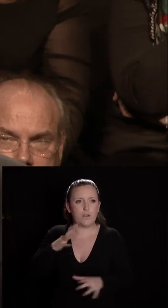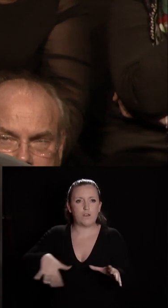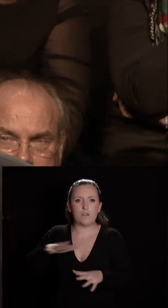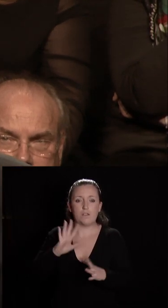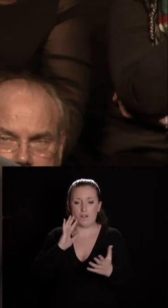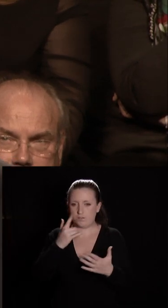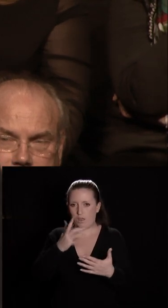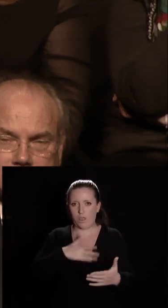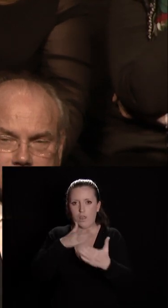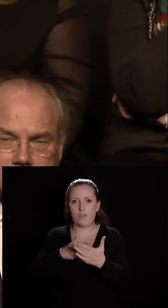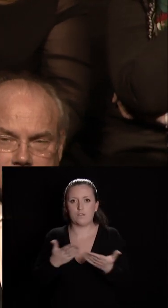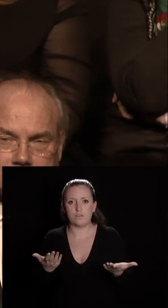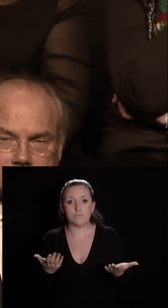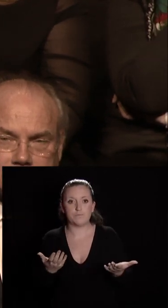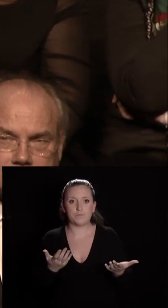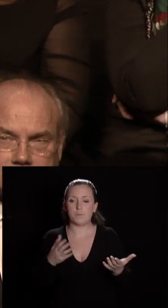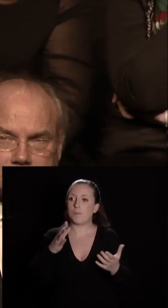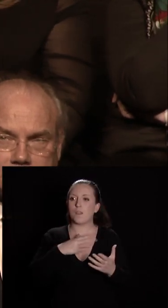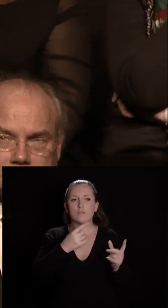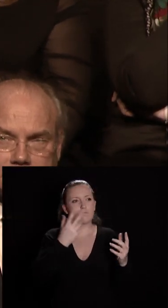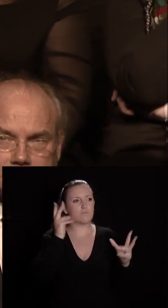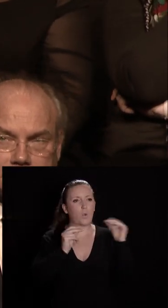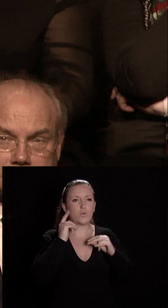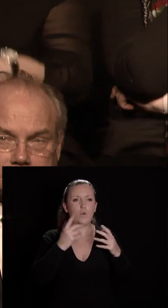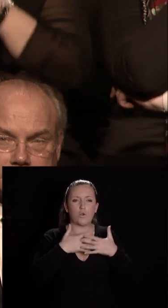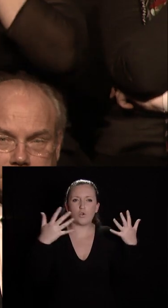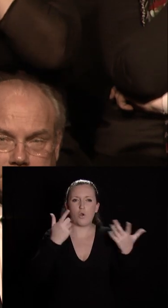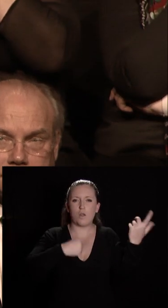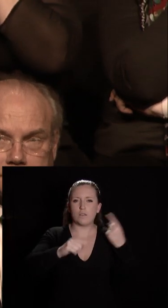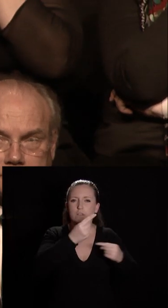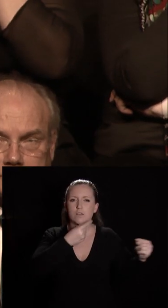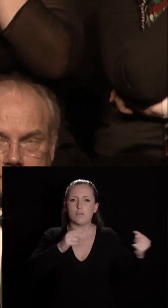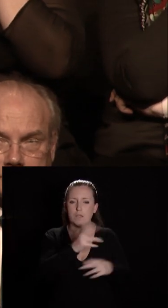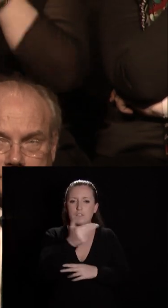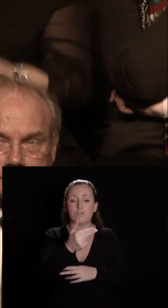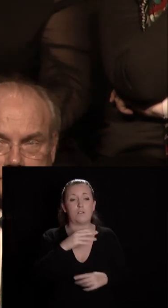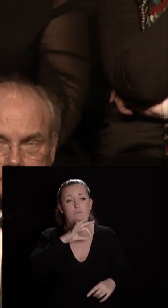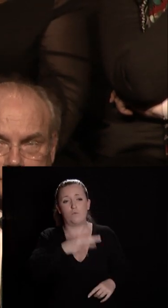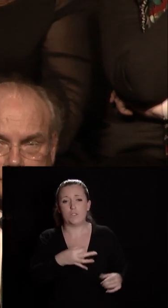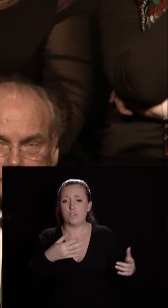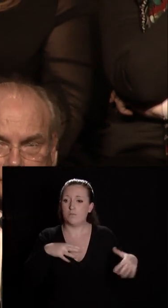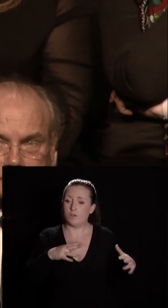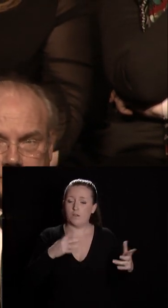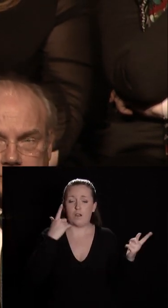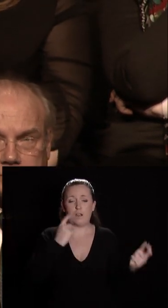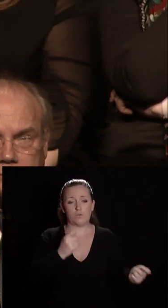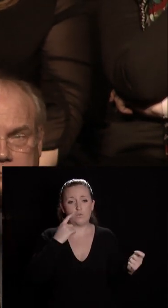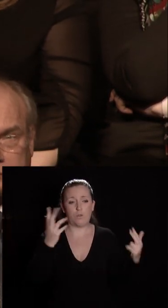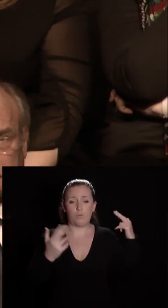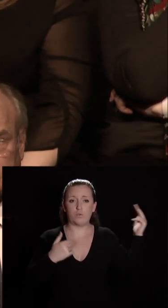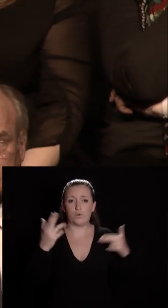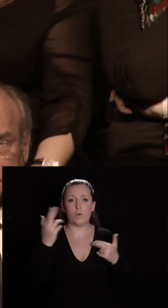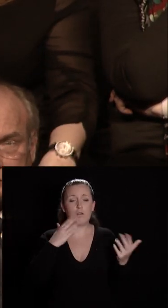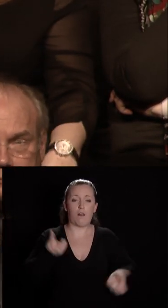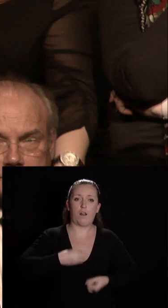impasse j'entends parler de grands débats nationals pourquoi pas mais attention au grand n'importe quoi en guise des